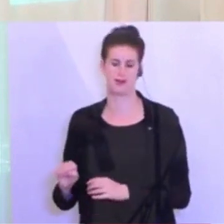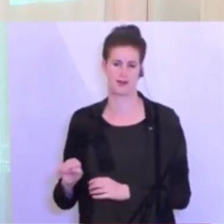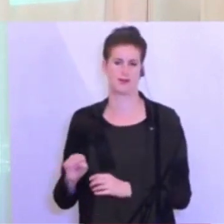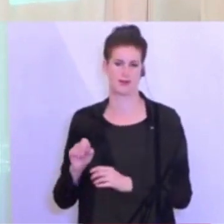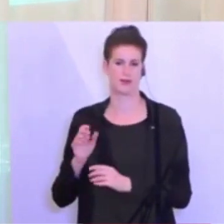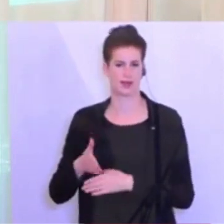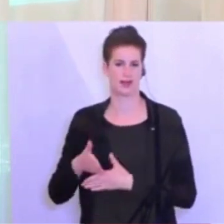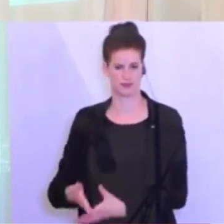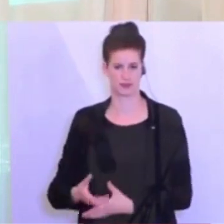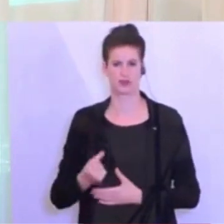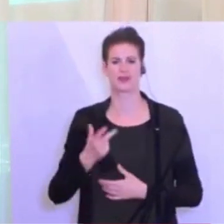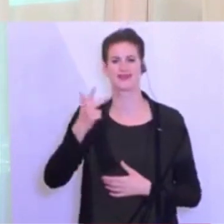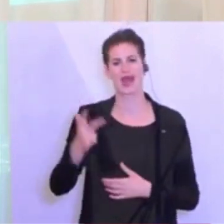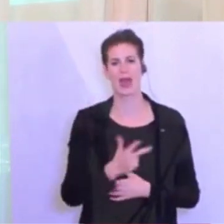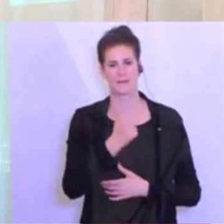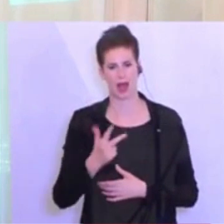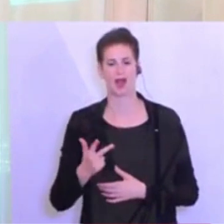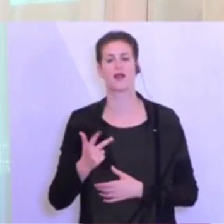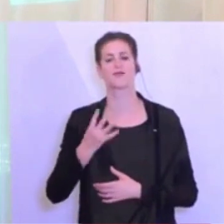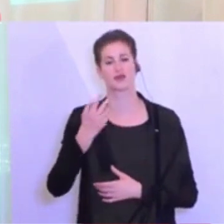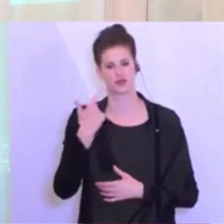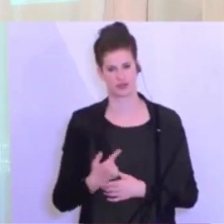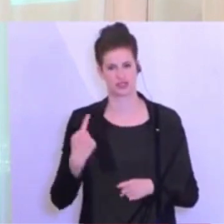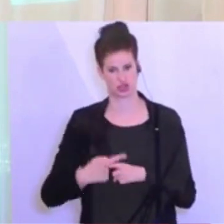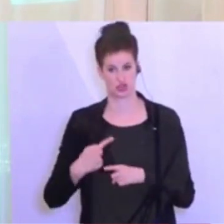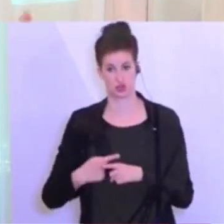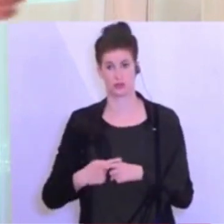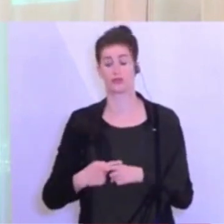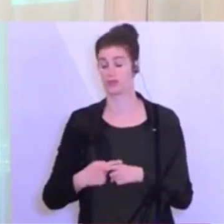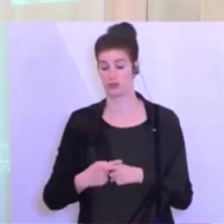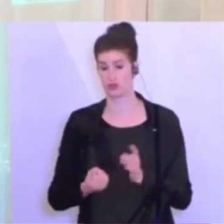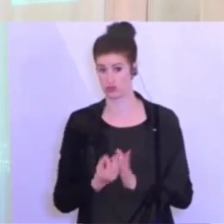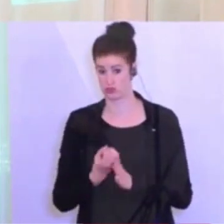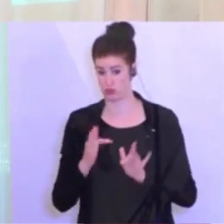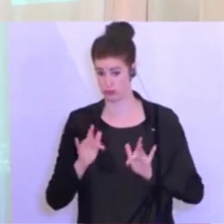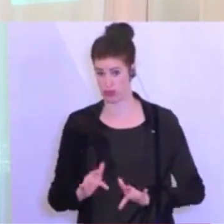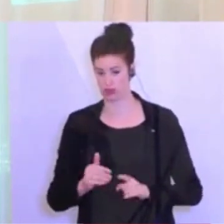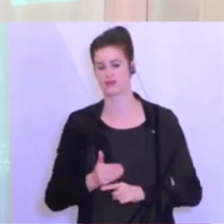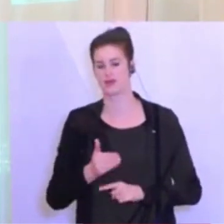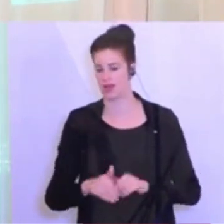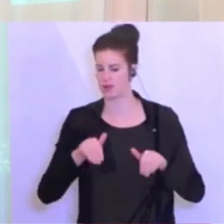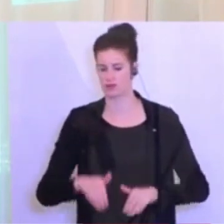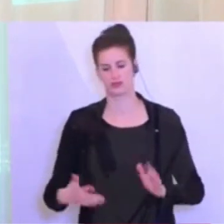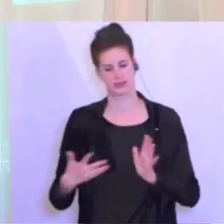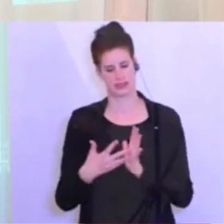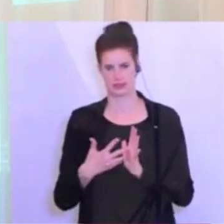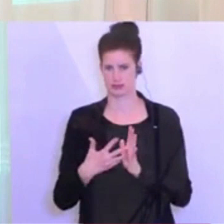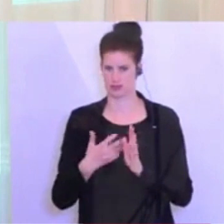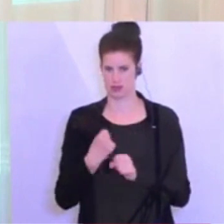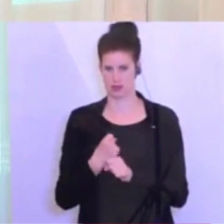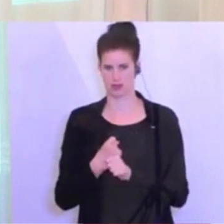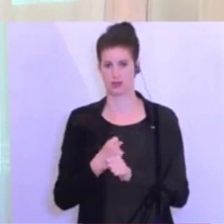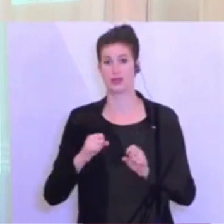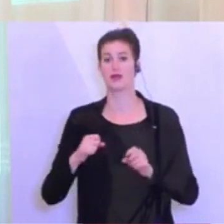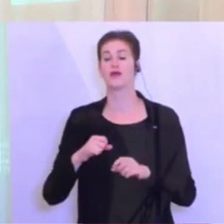24 Stunden. Innerhalb von 24 Stunden nach dem Symptom muss die Testung da sein. Innerhalb von 24